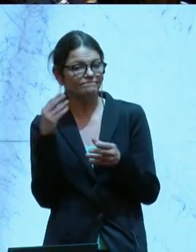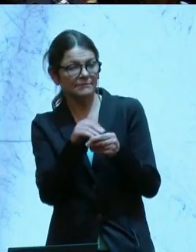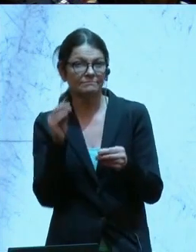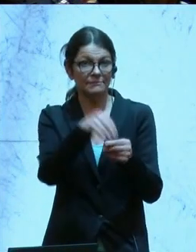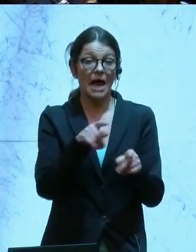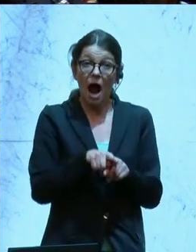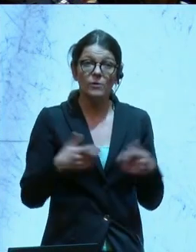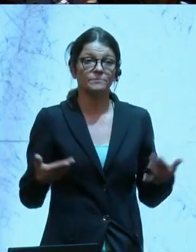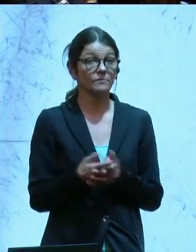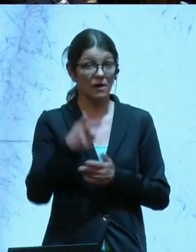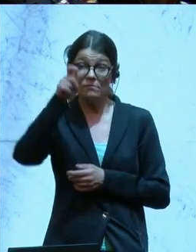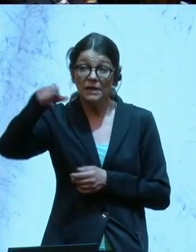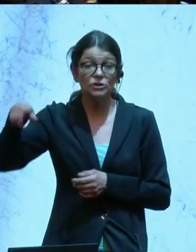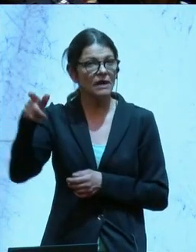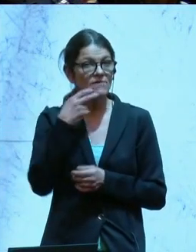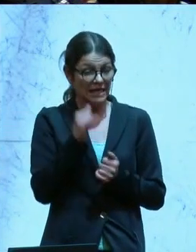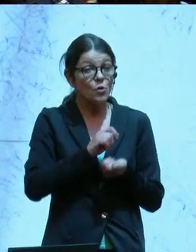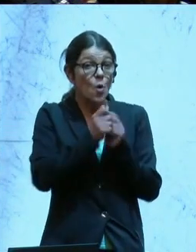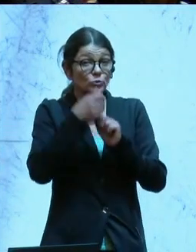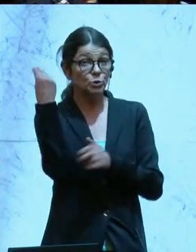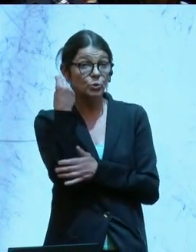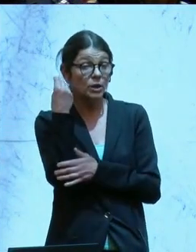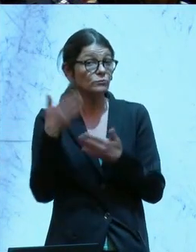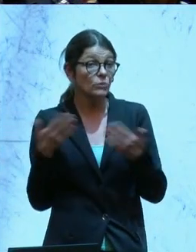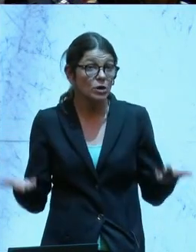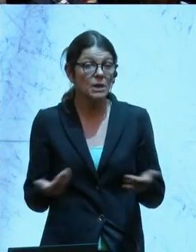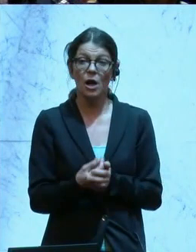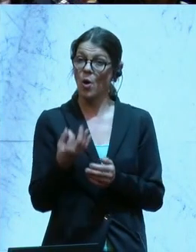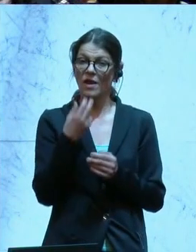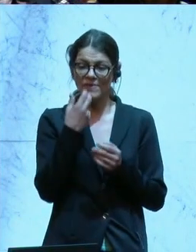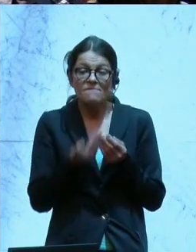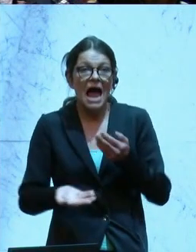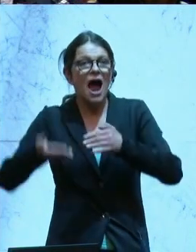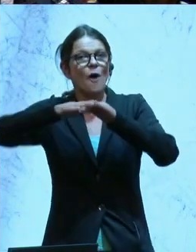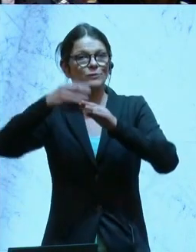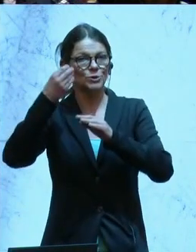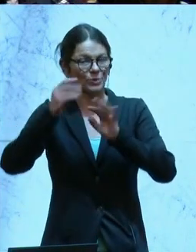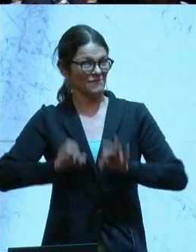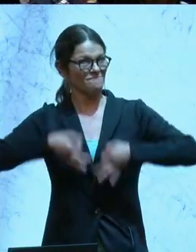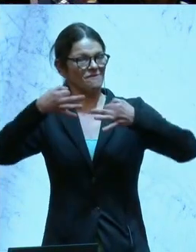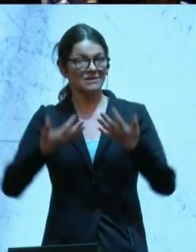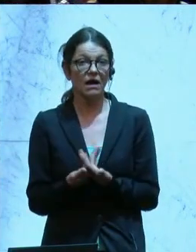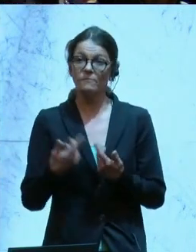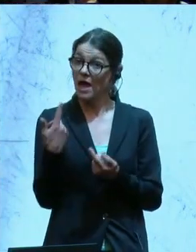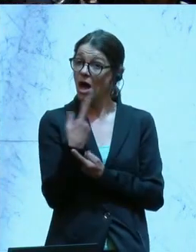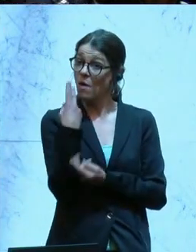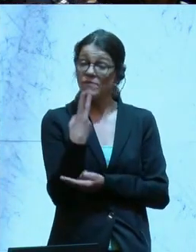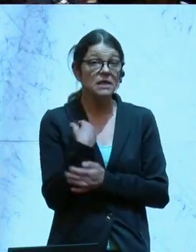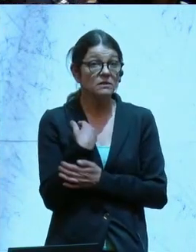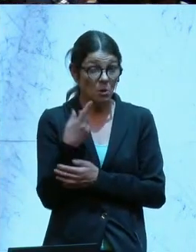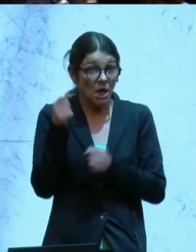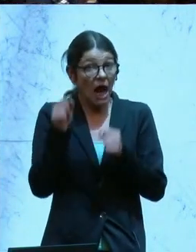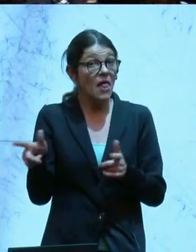Denn für diejenigen, die sich umschulen lassen wollen, diejenigen, die sich aufschulen lassen wollen, ist es natürlich auch ein Faktor der